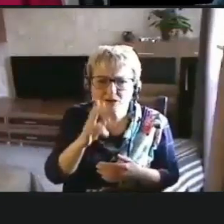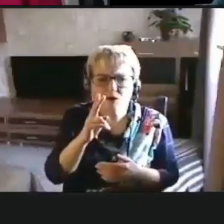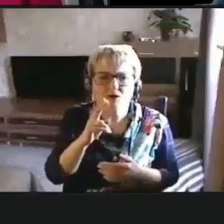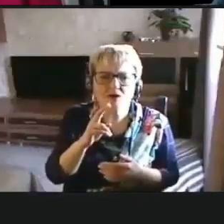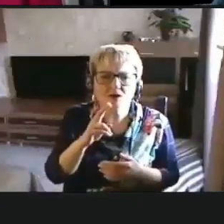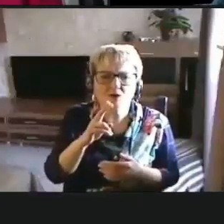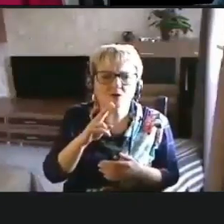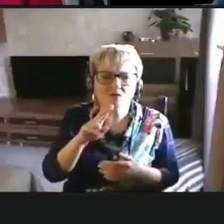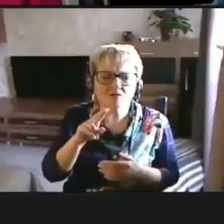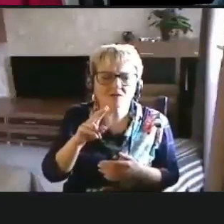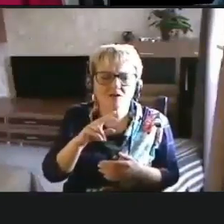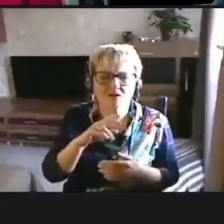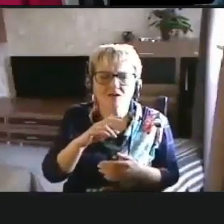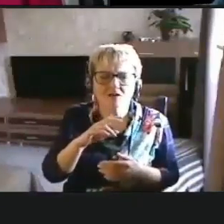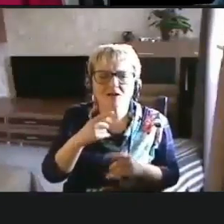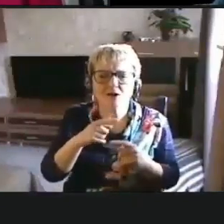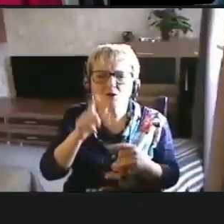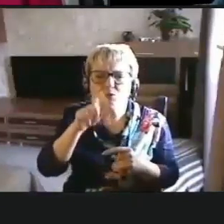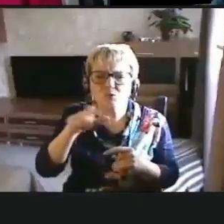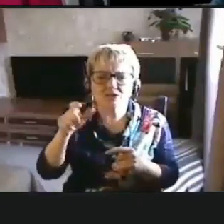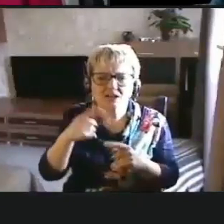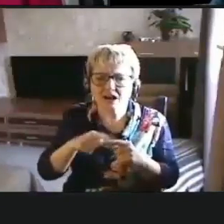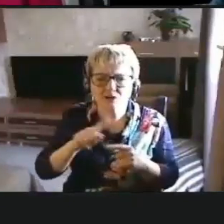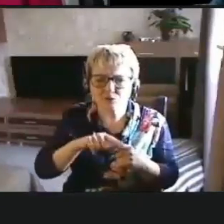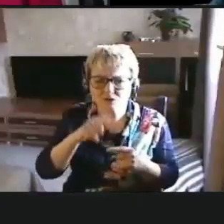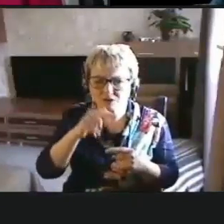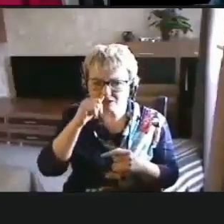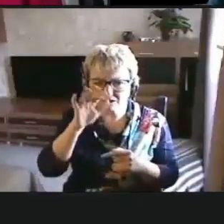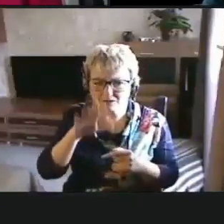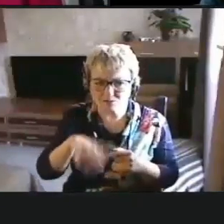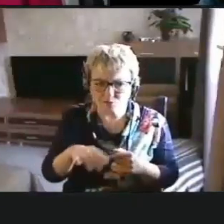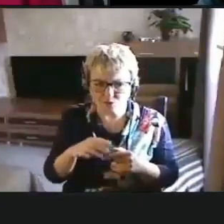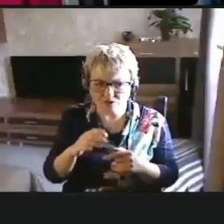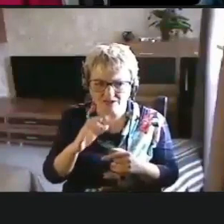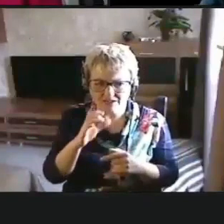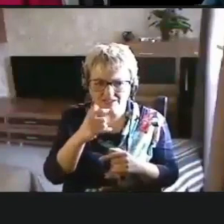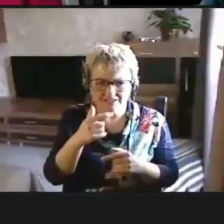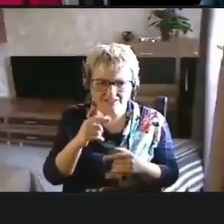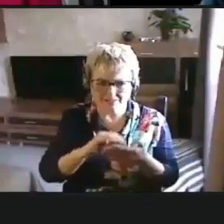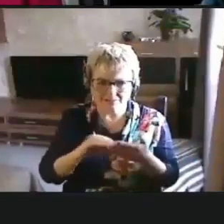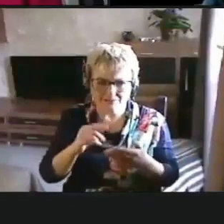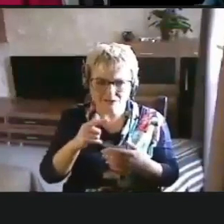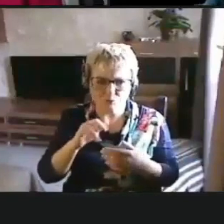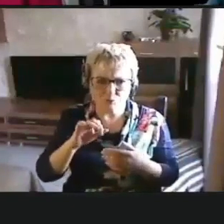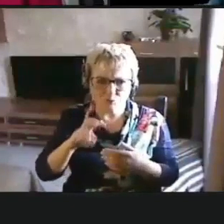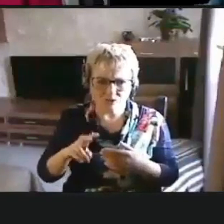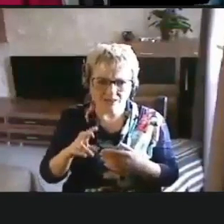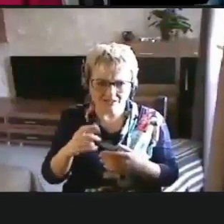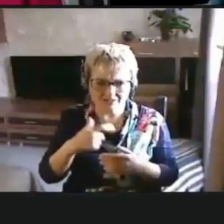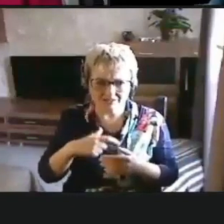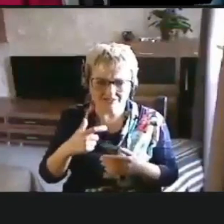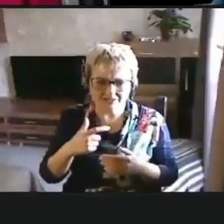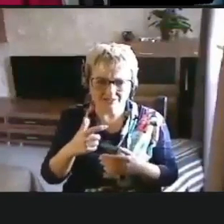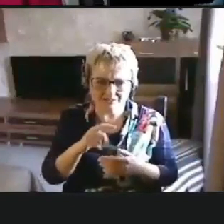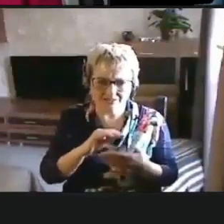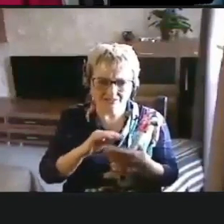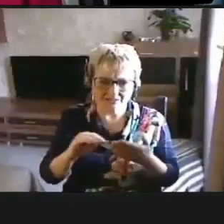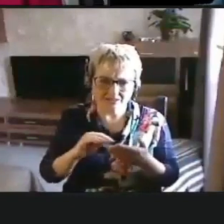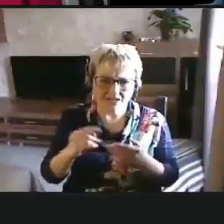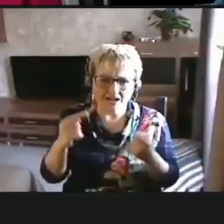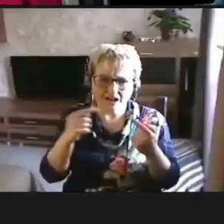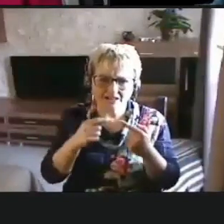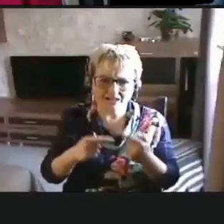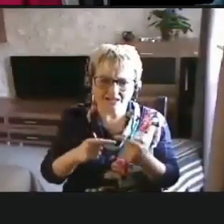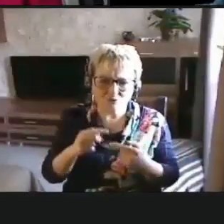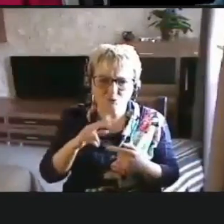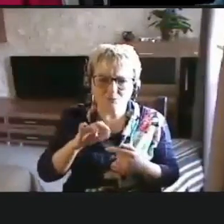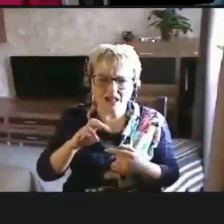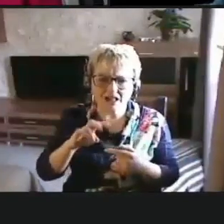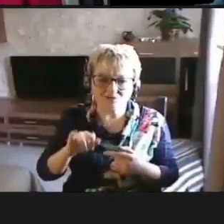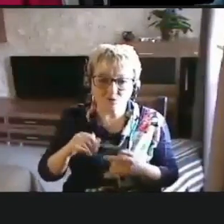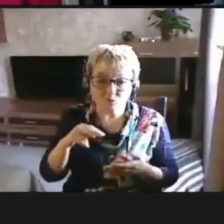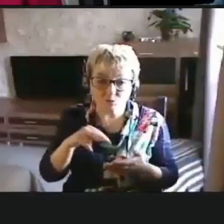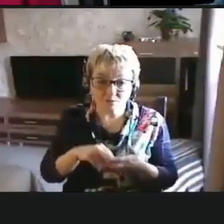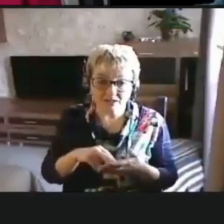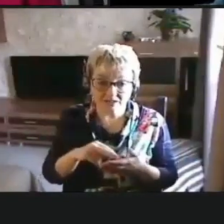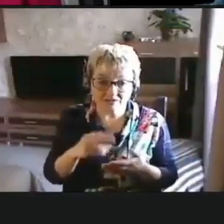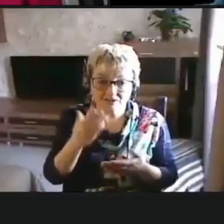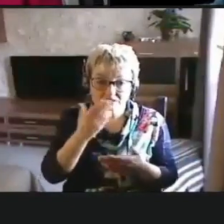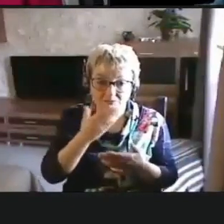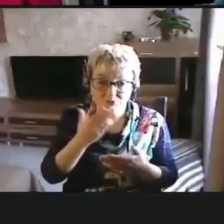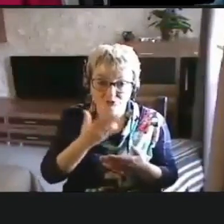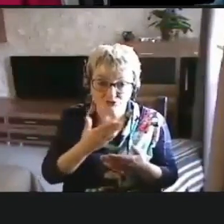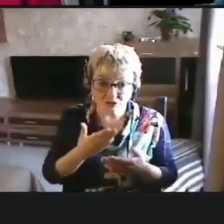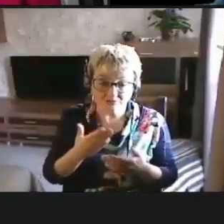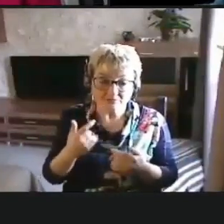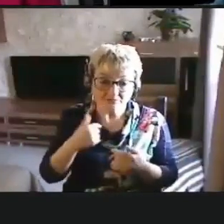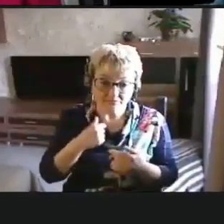это люди, которые не могут загуглить accessibility и конкретную платформу поставить и почитать,